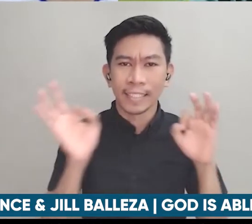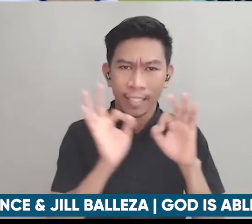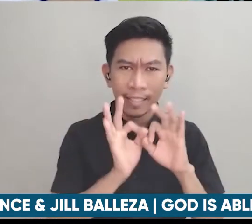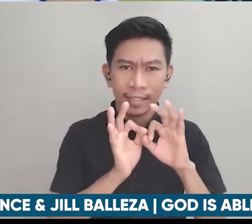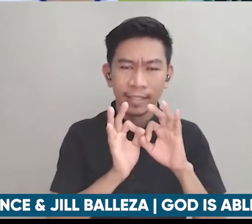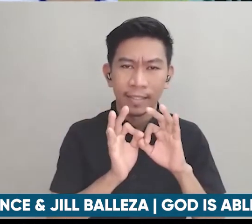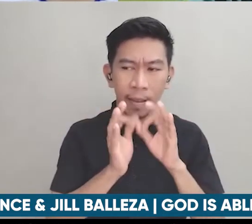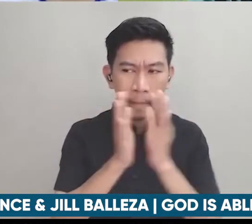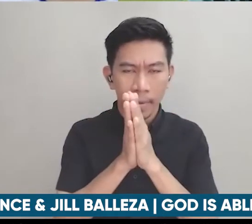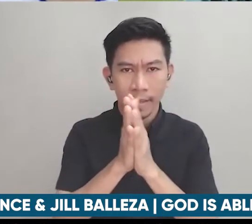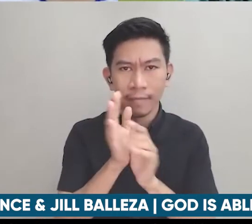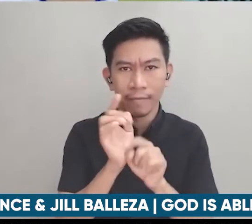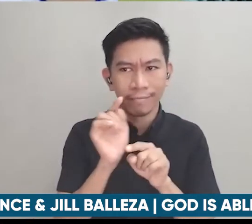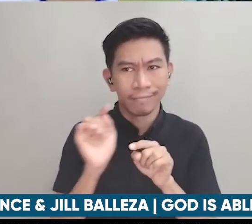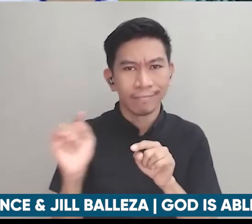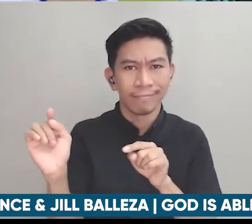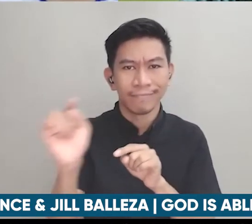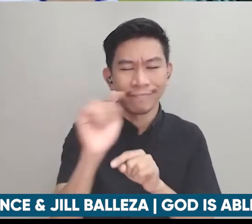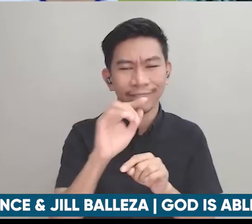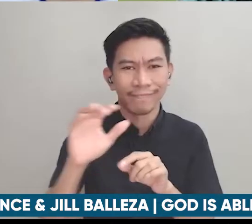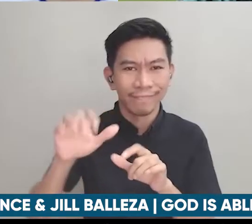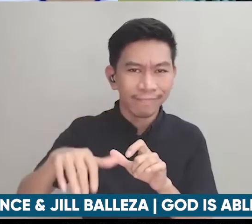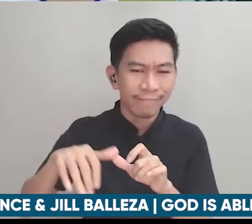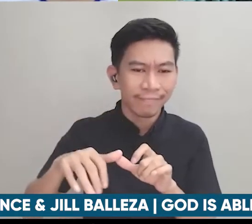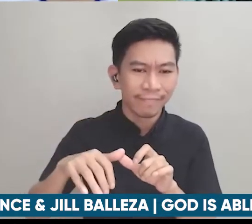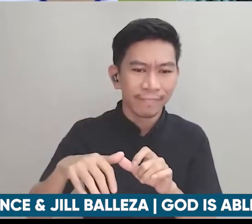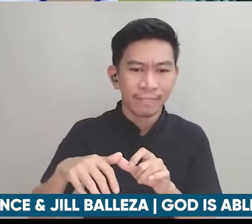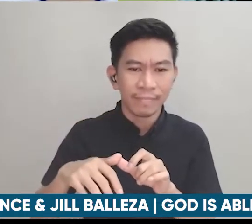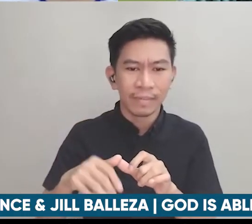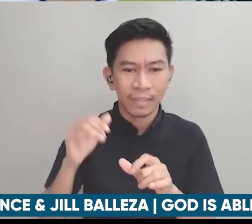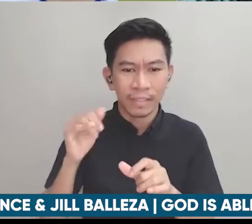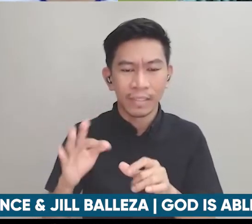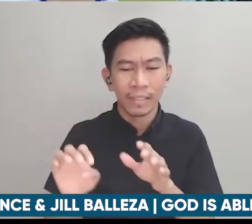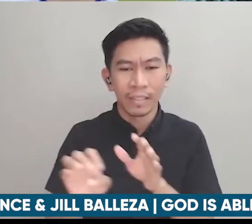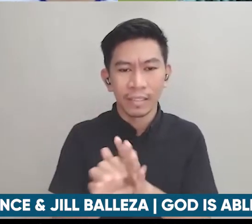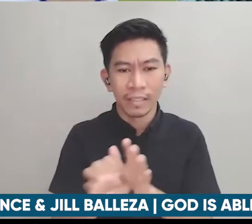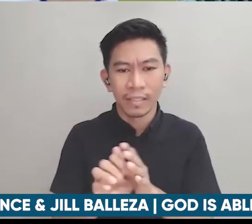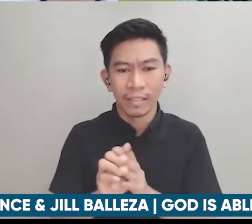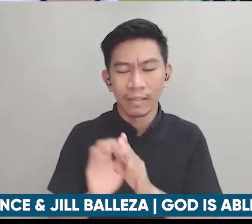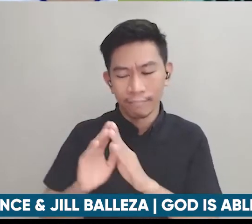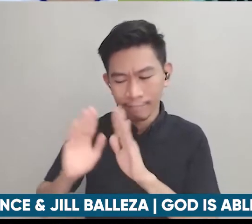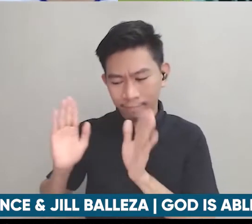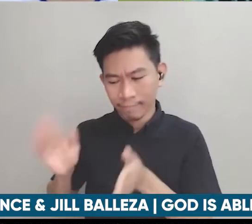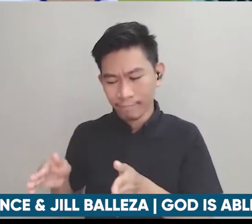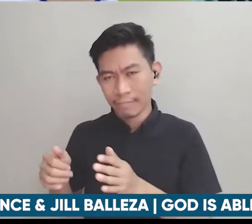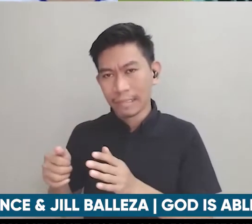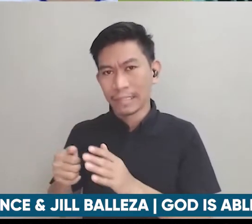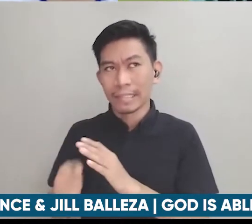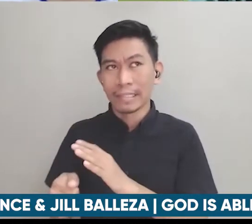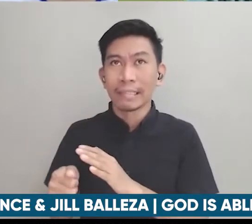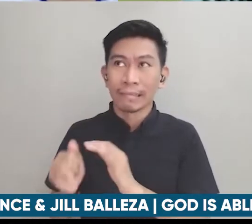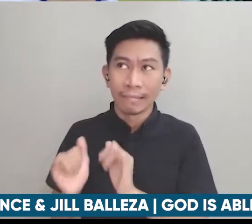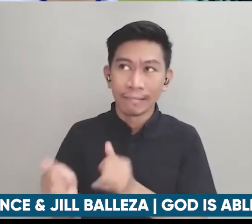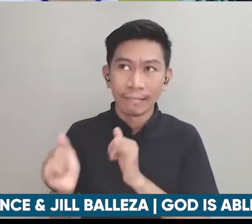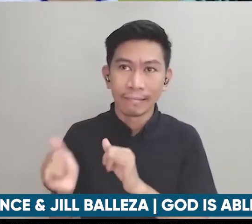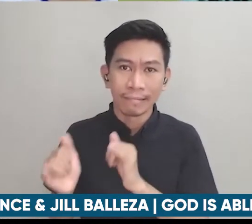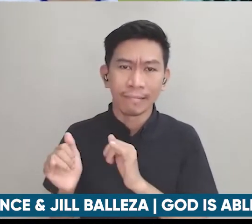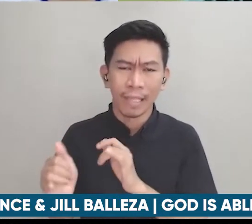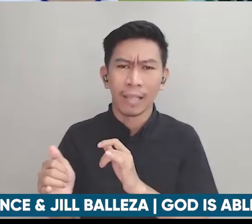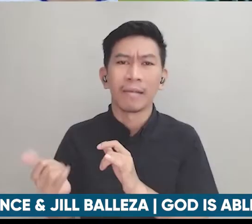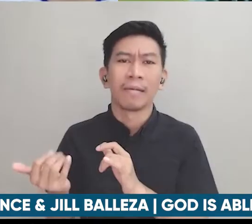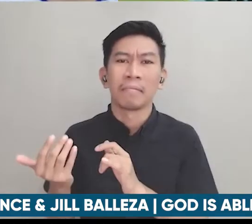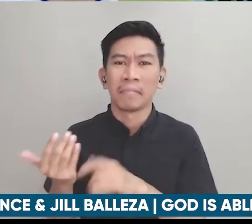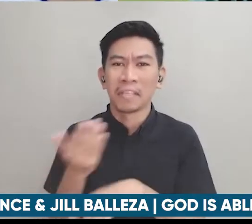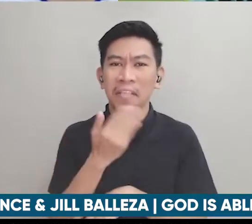natin and eventually kung halimbawa nandoon ka lang sa apat na sulok ng bahay mo iba yung may kakwentuhan may